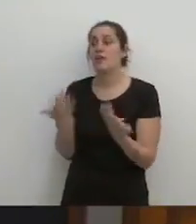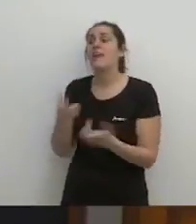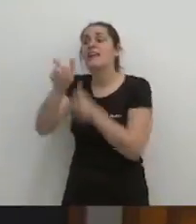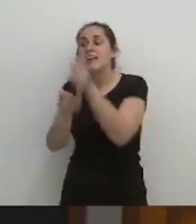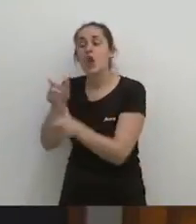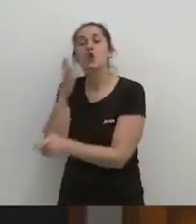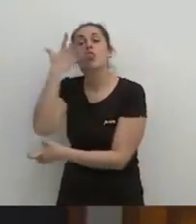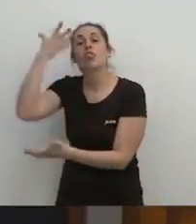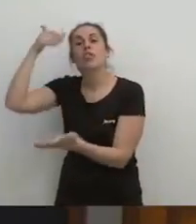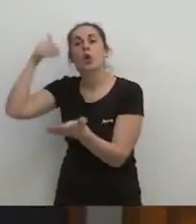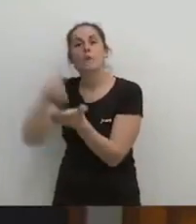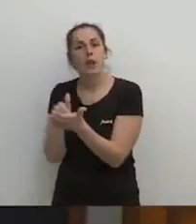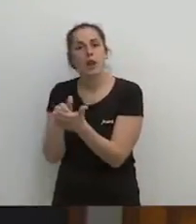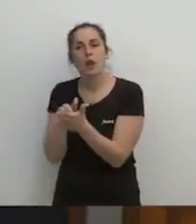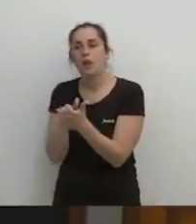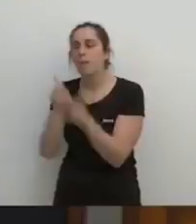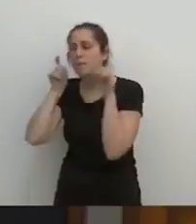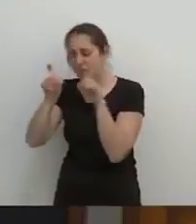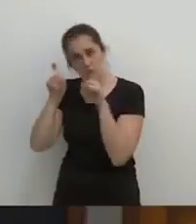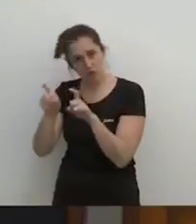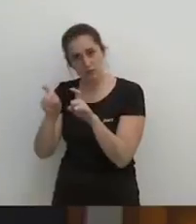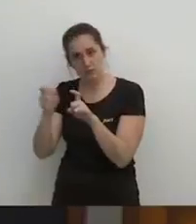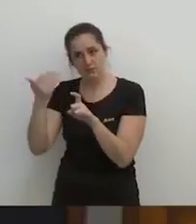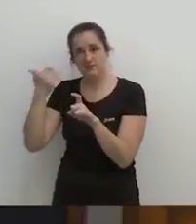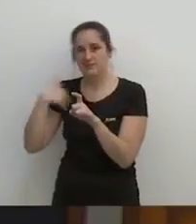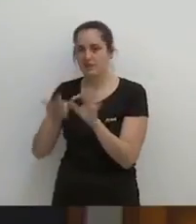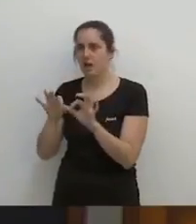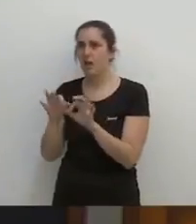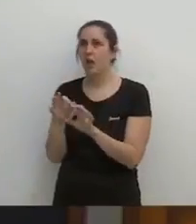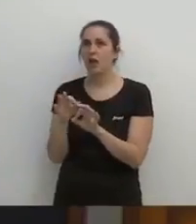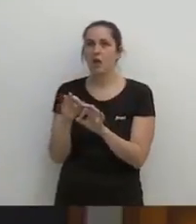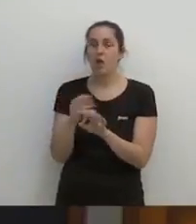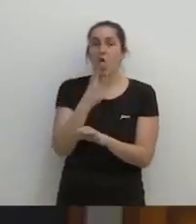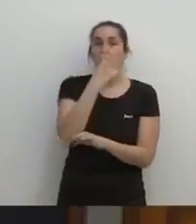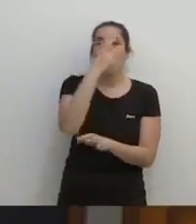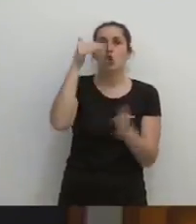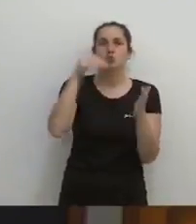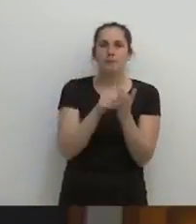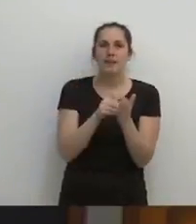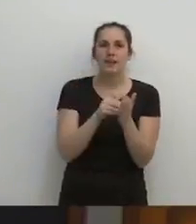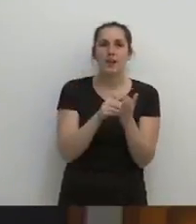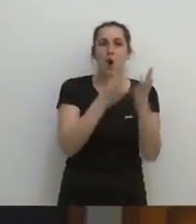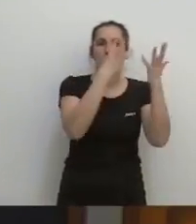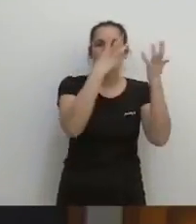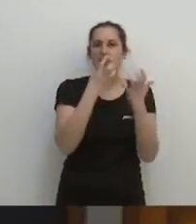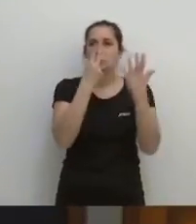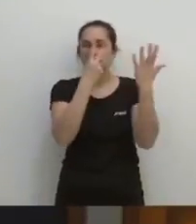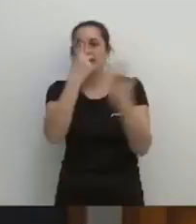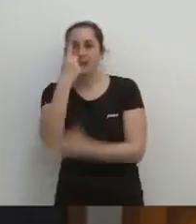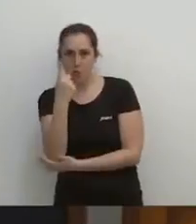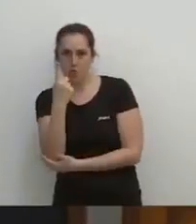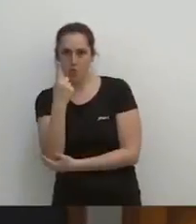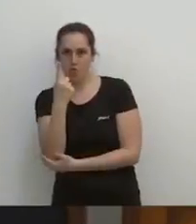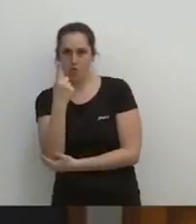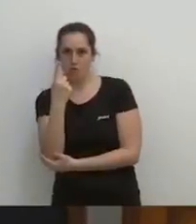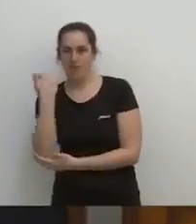En un any i mig N'ha recuperat Li ho vaig a dir 2.871 Després de la